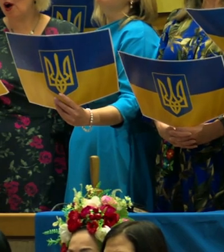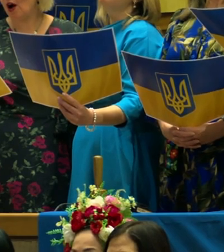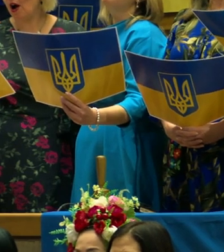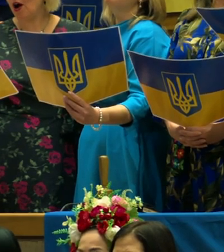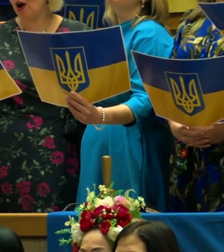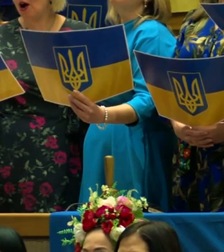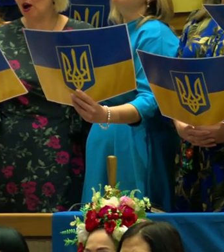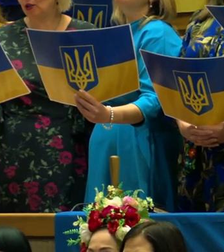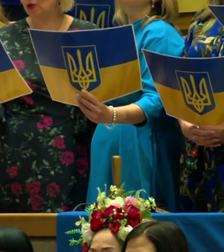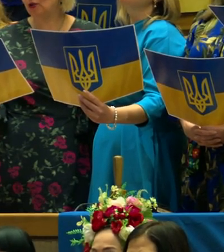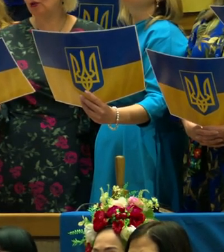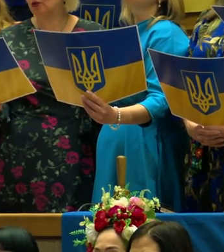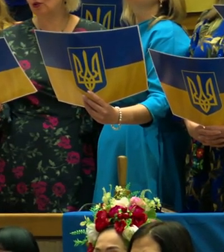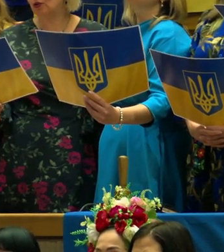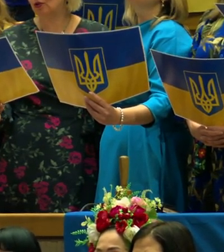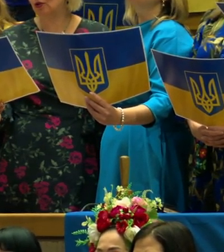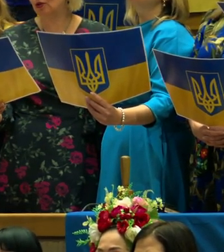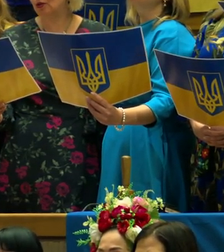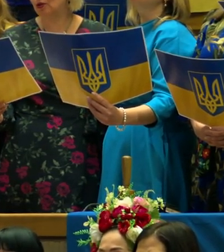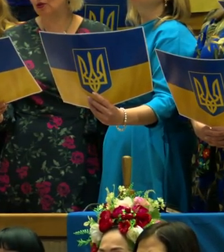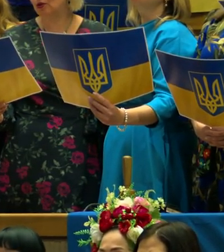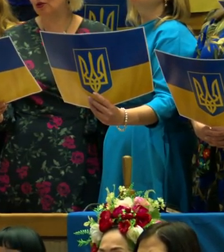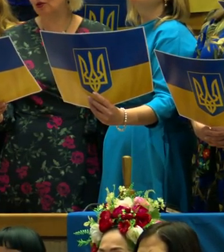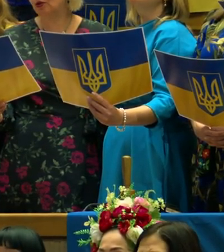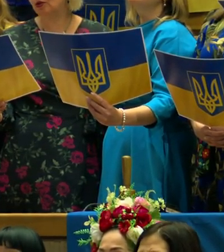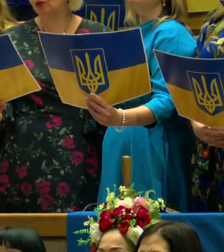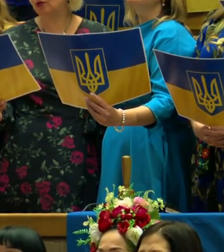pergalės.